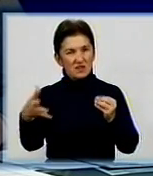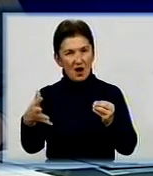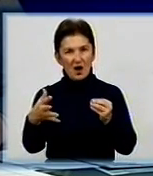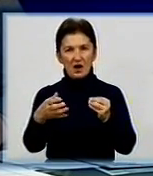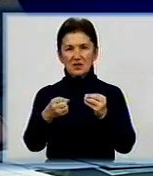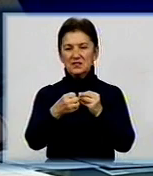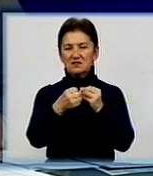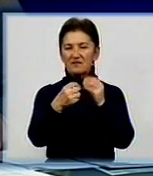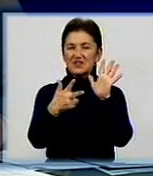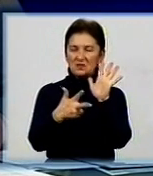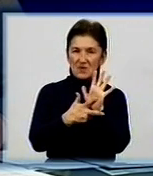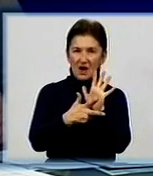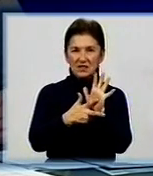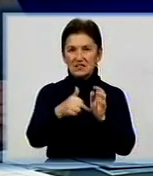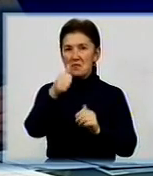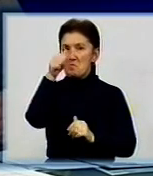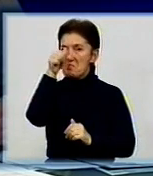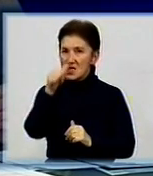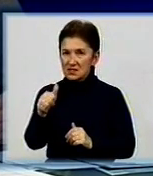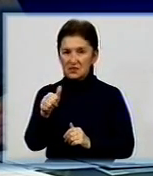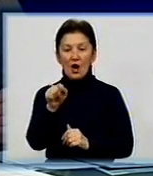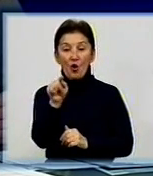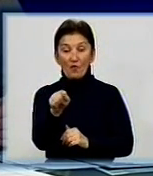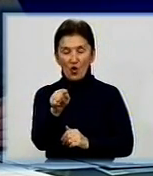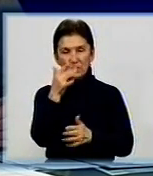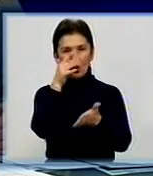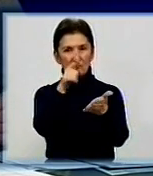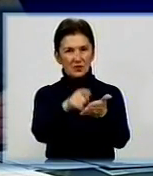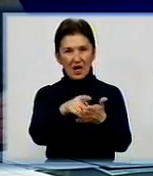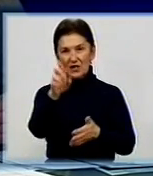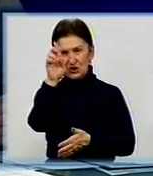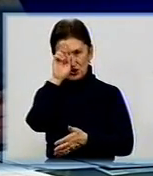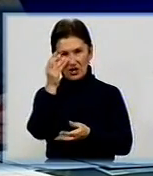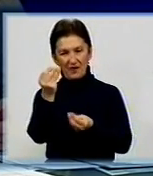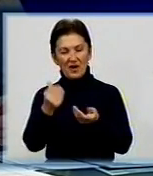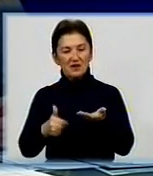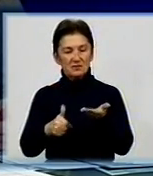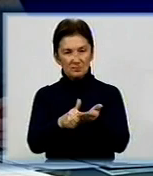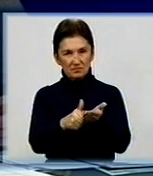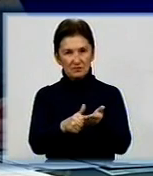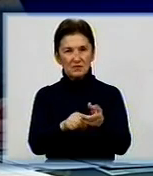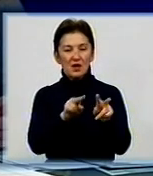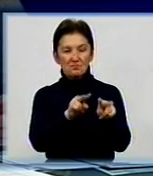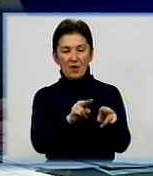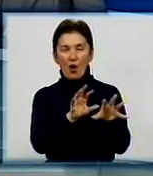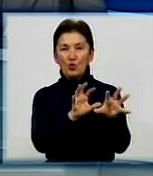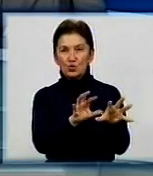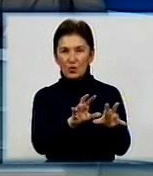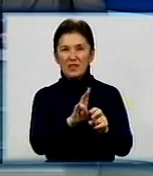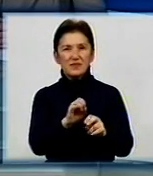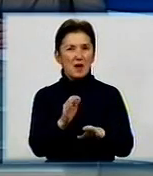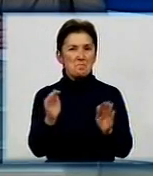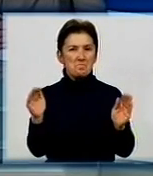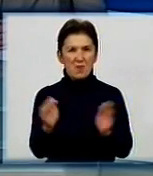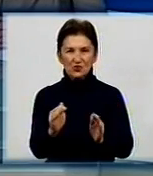місячному віці. Саме і мета – держава датує утримання цієї тварини протягом не менше 12